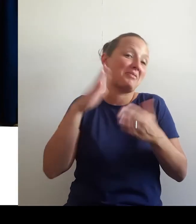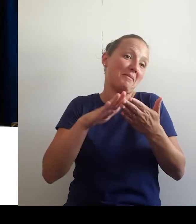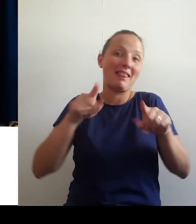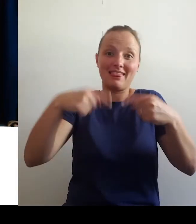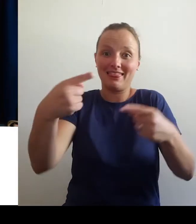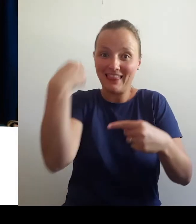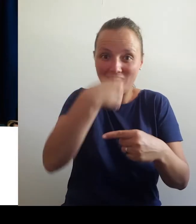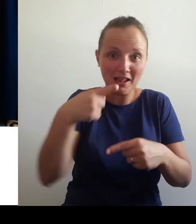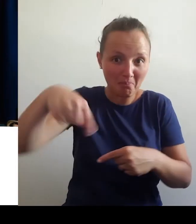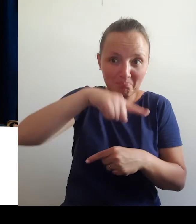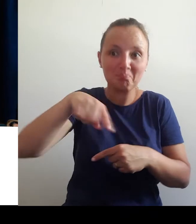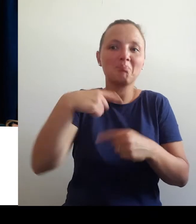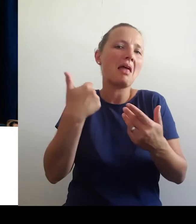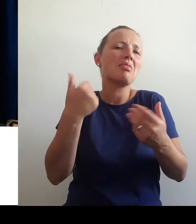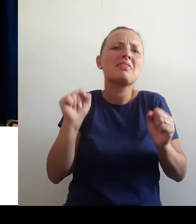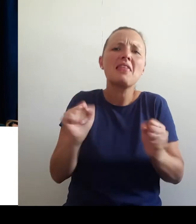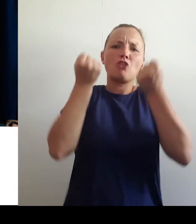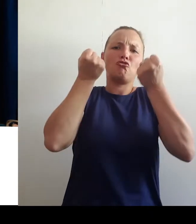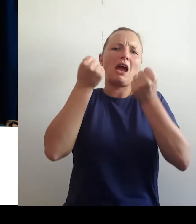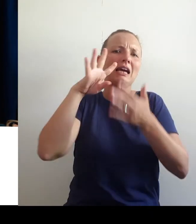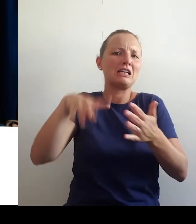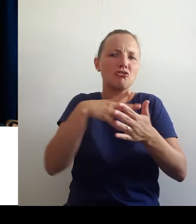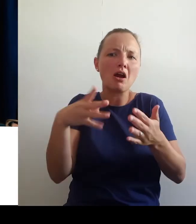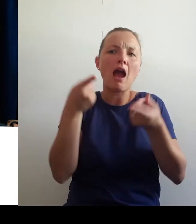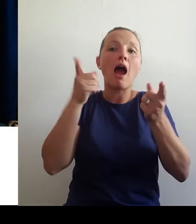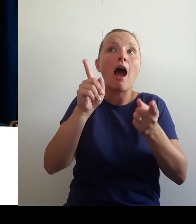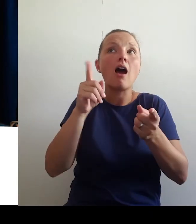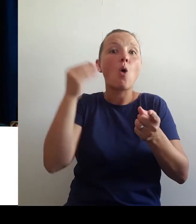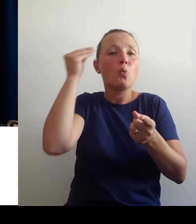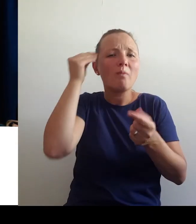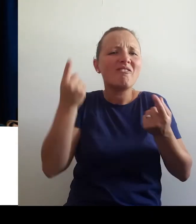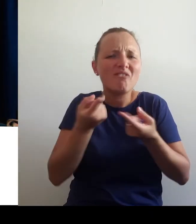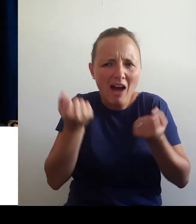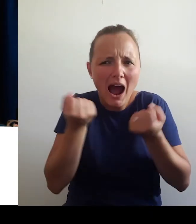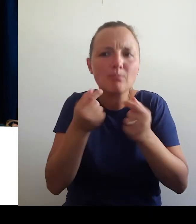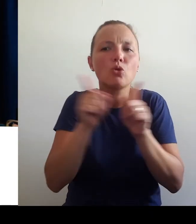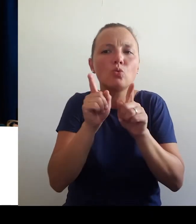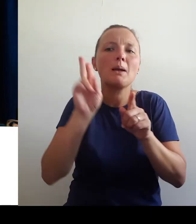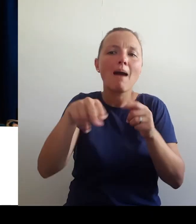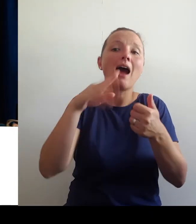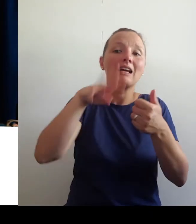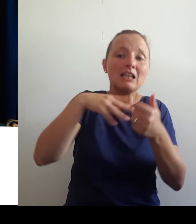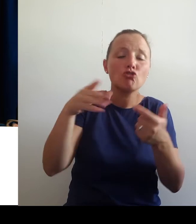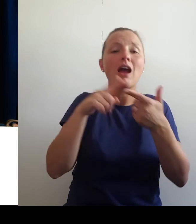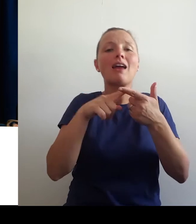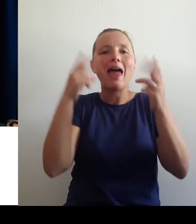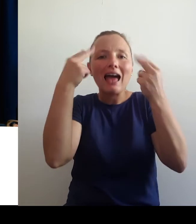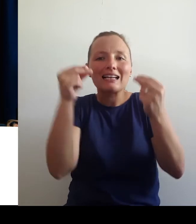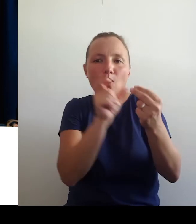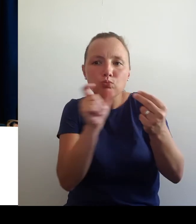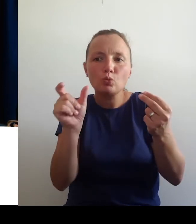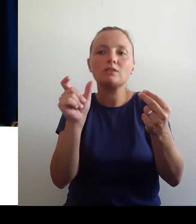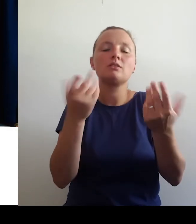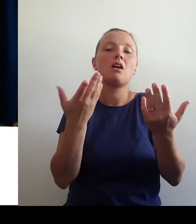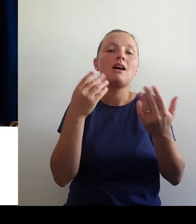Zasledno nedeljo se recimo lotimo malenkost težje križanke. A umovadba? Niso le križanke, rebusi in spletne igre. Prav vse, če se še ne